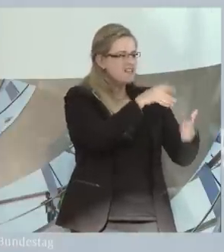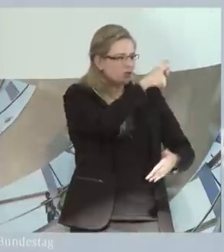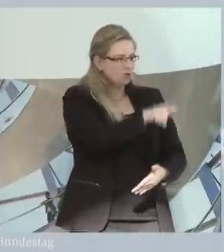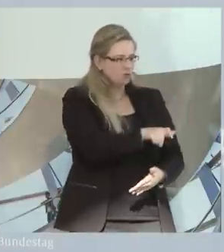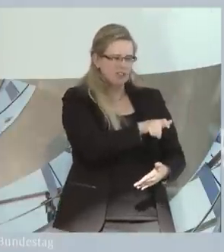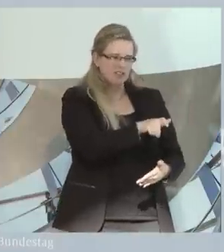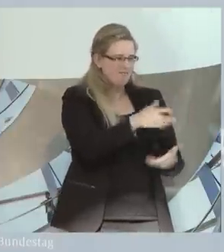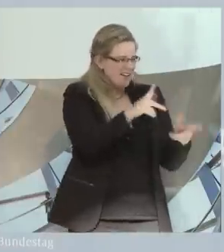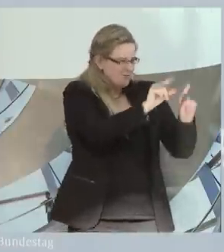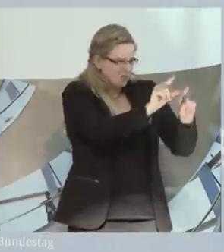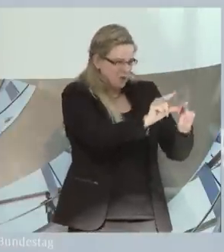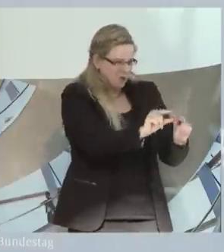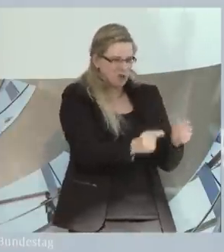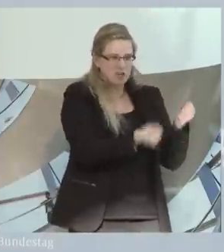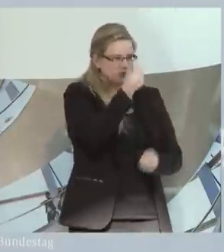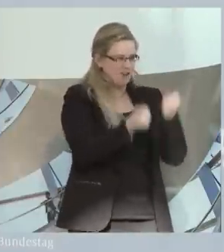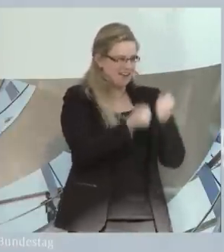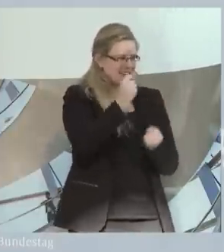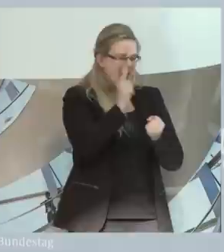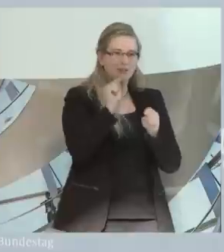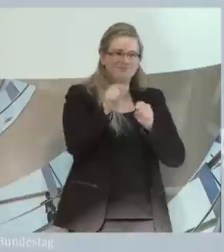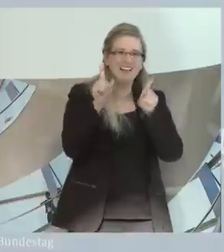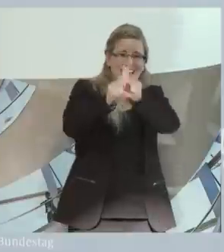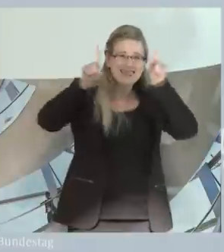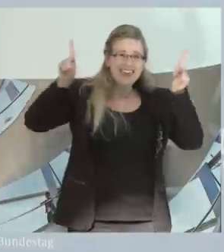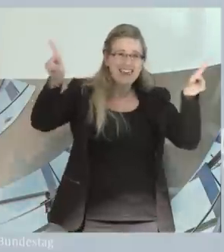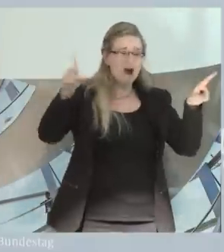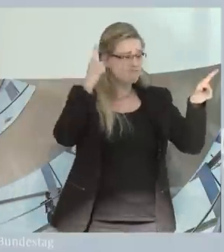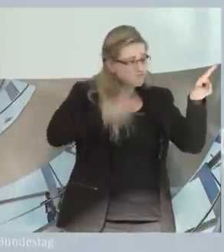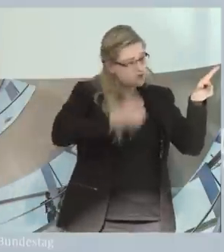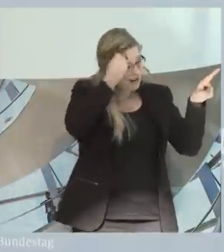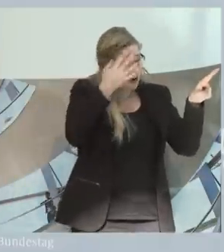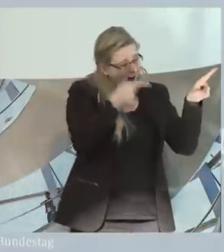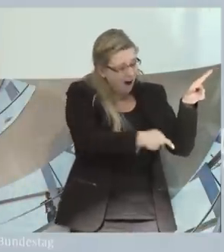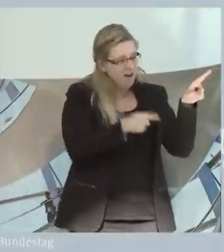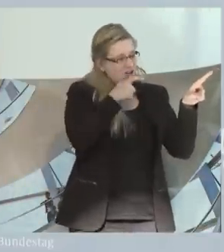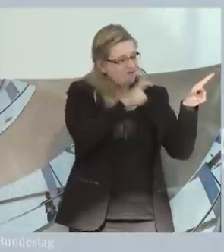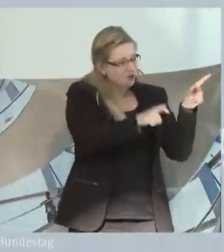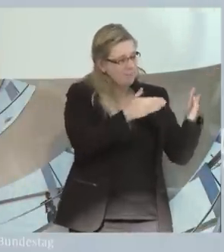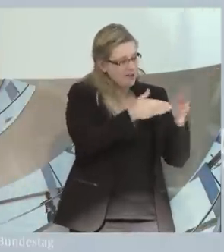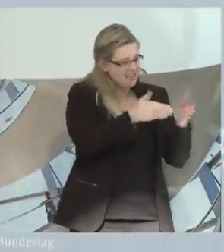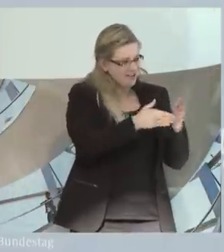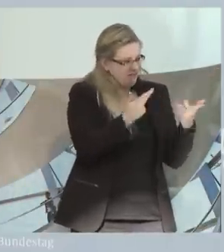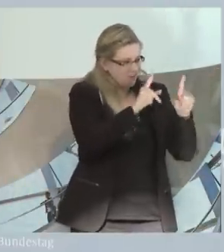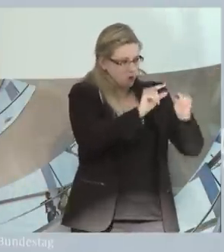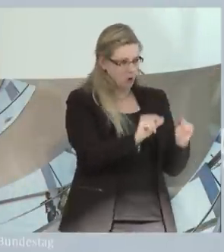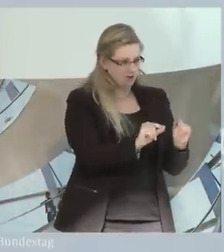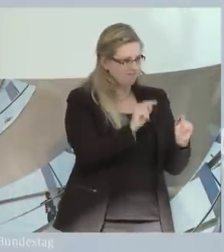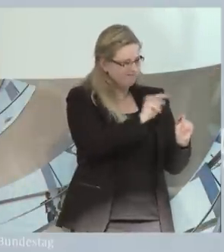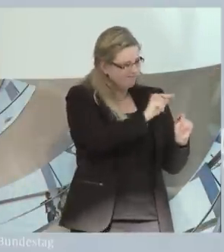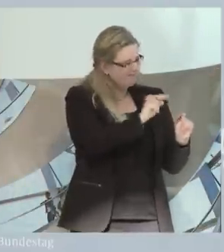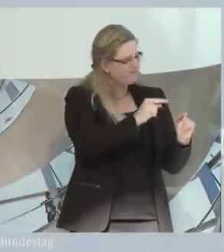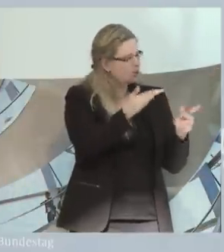Gesamtproblematik unerlässlich. Der bisherige Begriff ist veraltert und vorwiegend